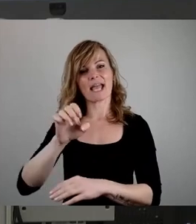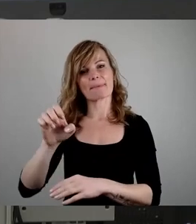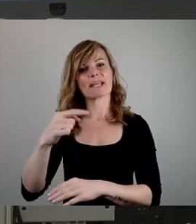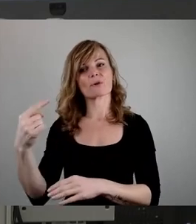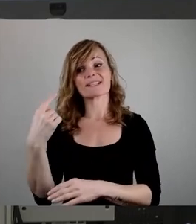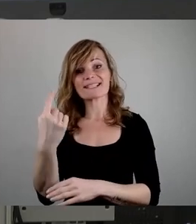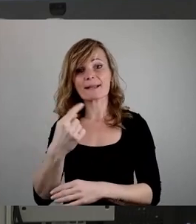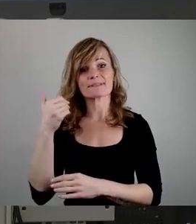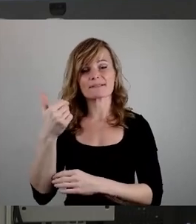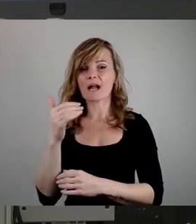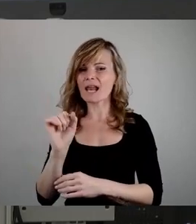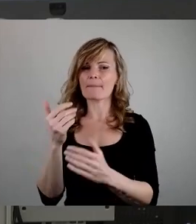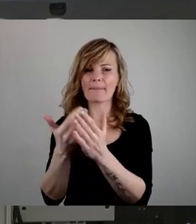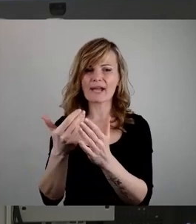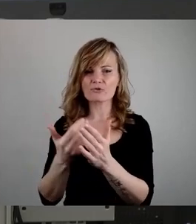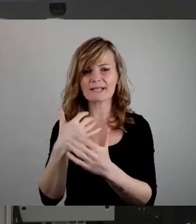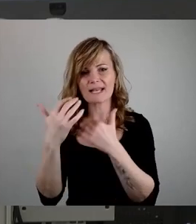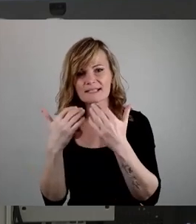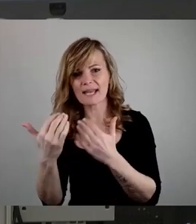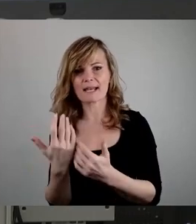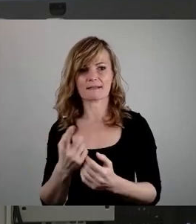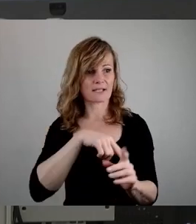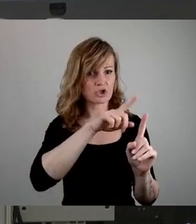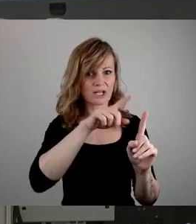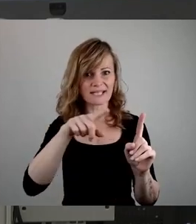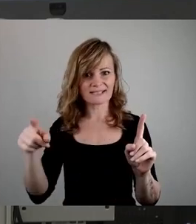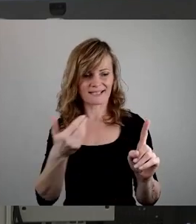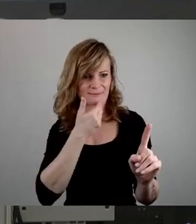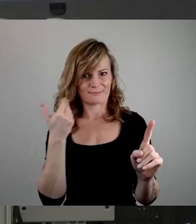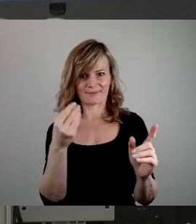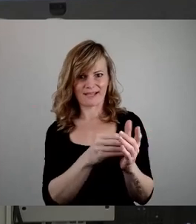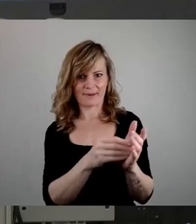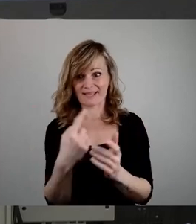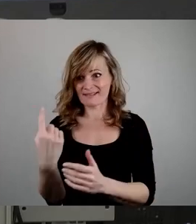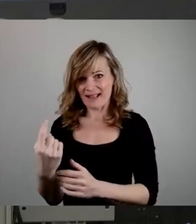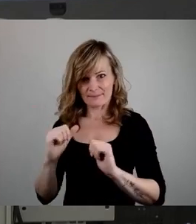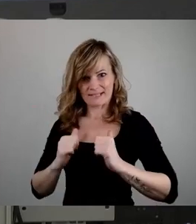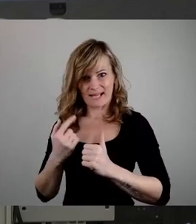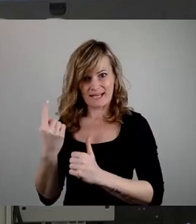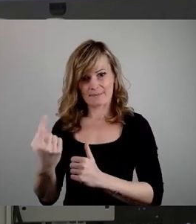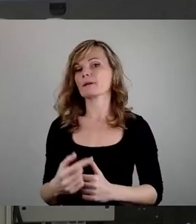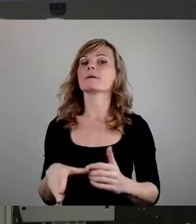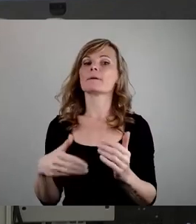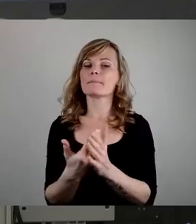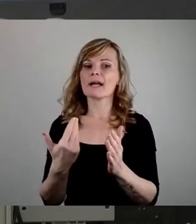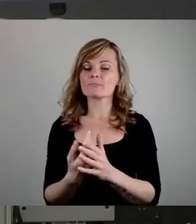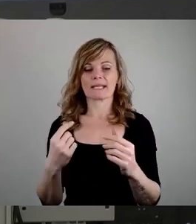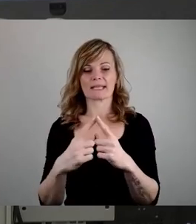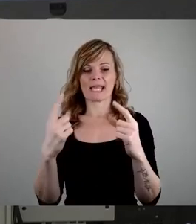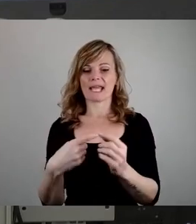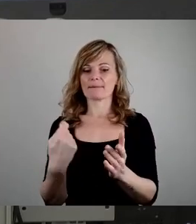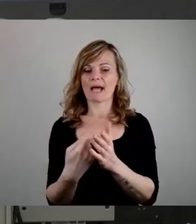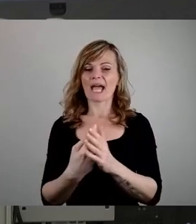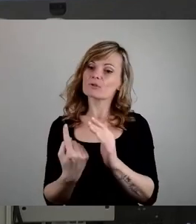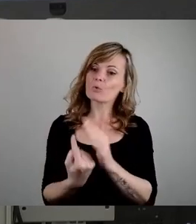die nie Eingang in irgendeine Statistik finden. Zum Beispiel, wenn sie gemahnt wird, die Ticketspreise nicht so hoch zu